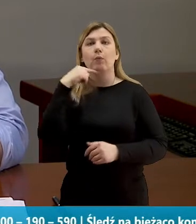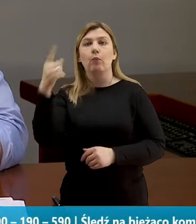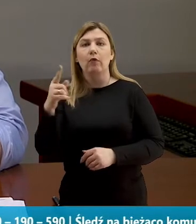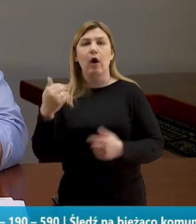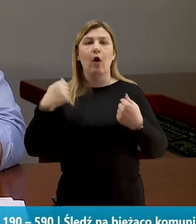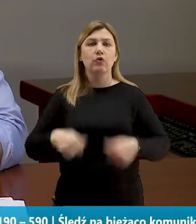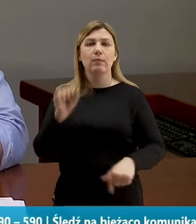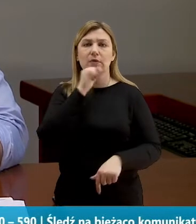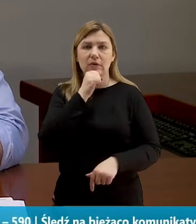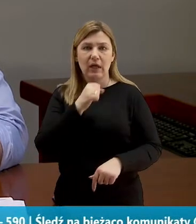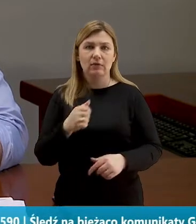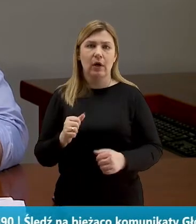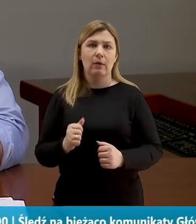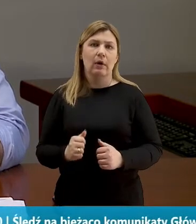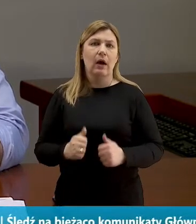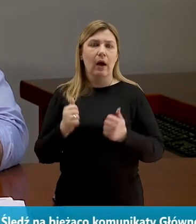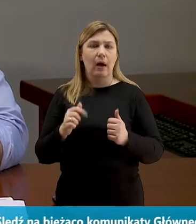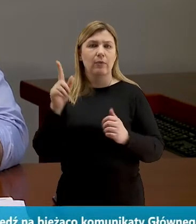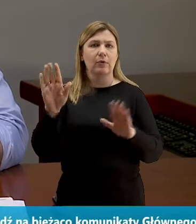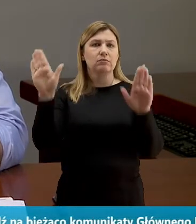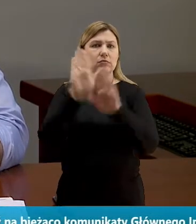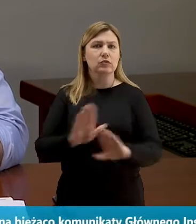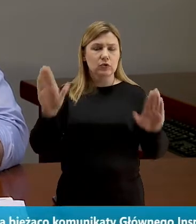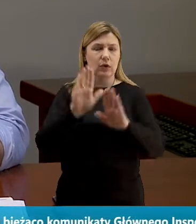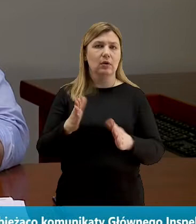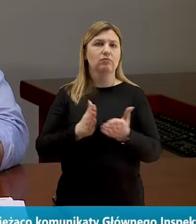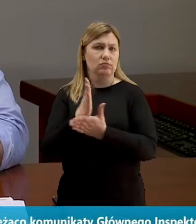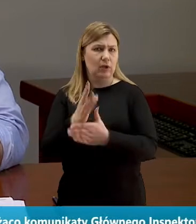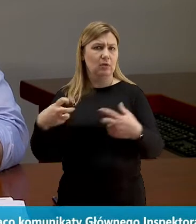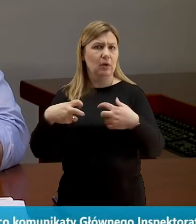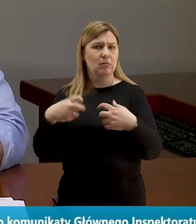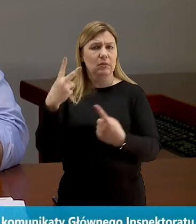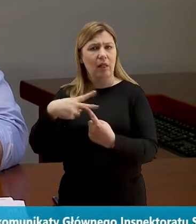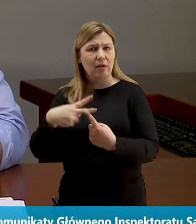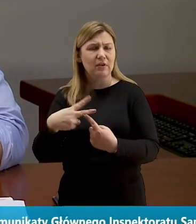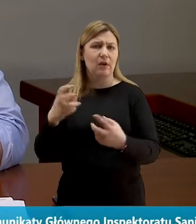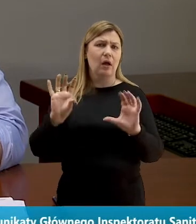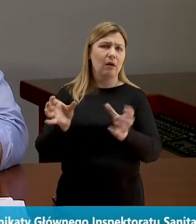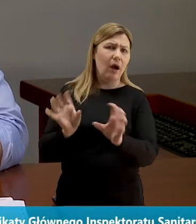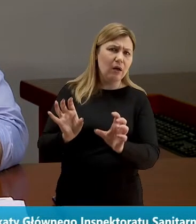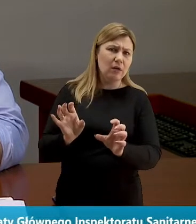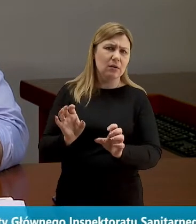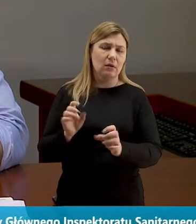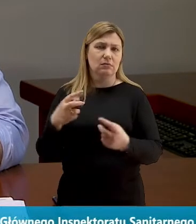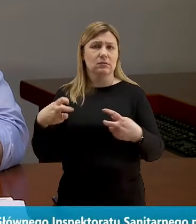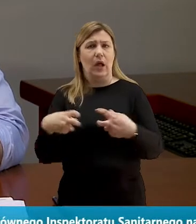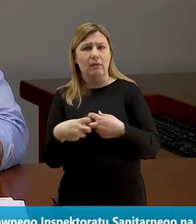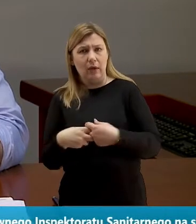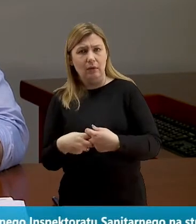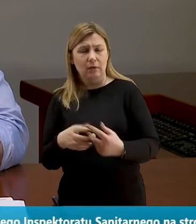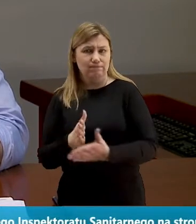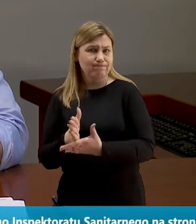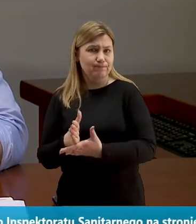osobom starszym, aby w naborzeństwach uczestniczyli za pośrednictwem telewizji, radia, internetu.